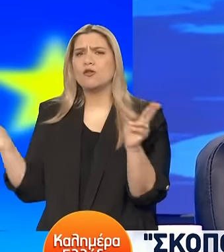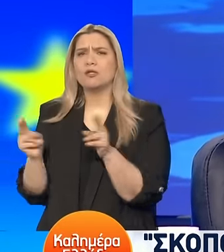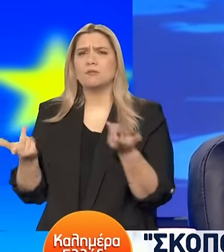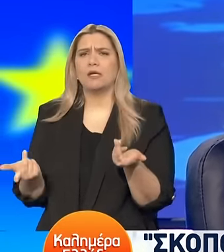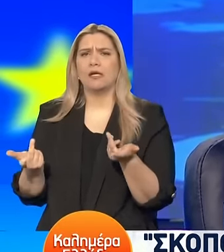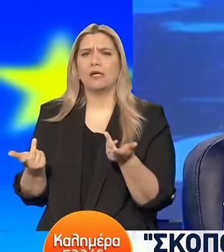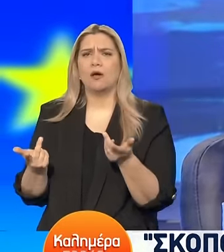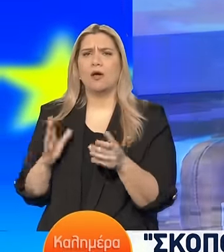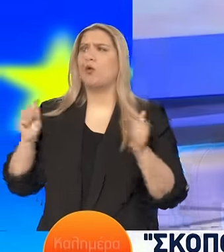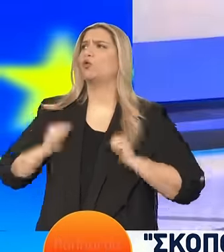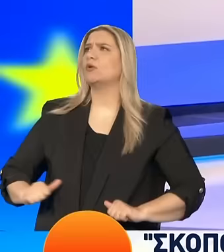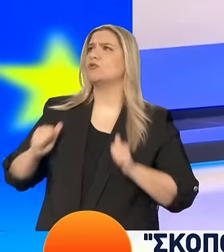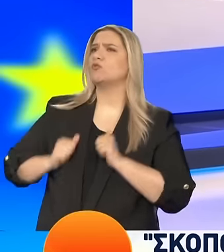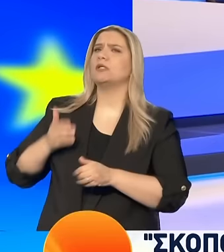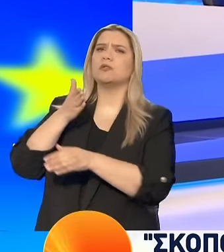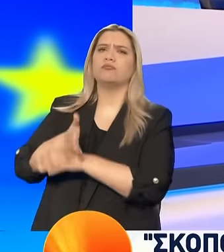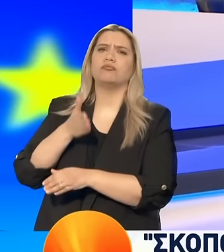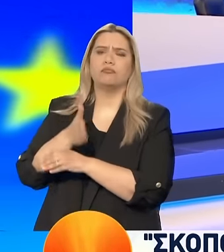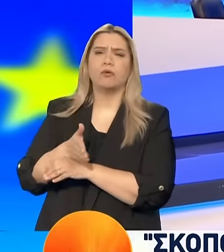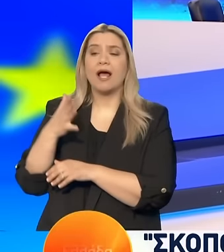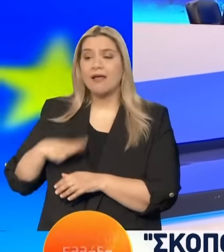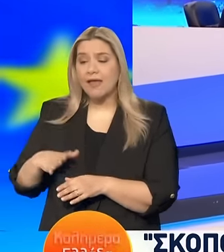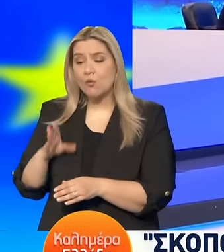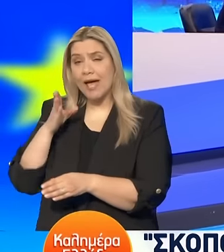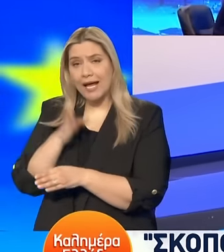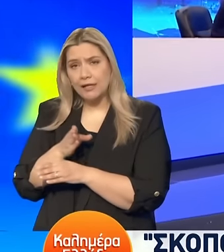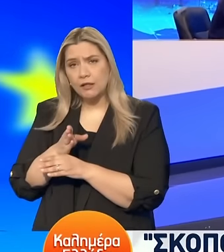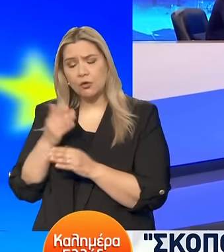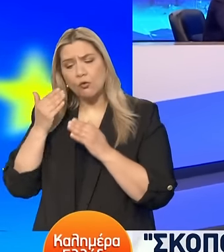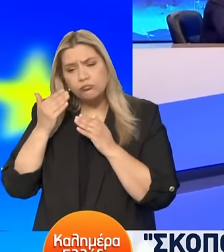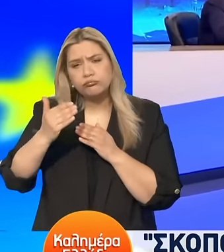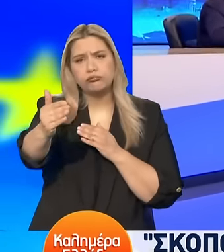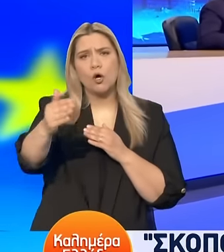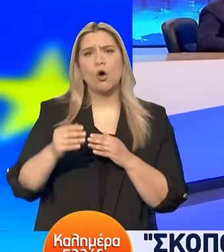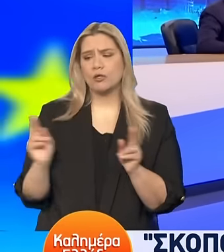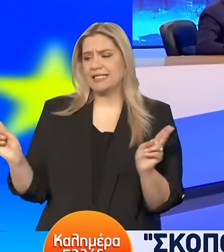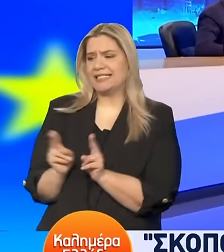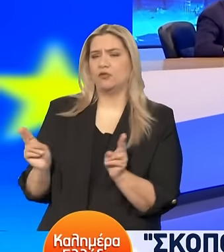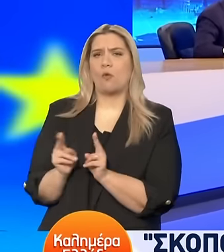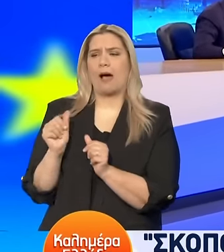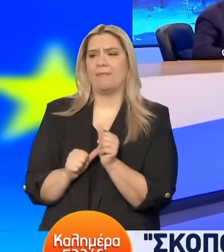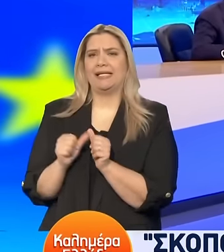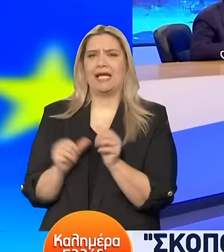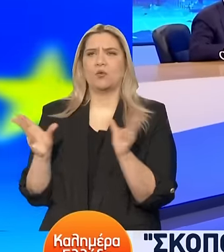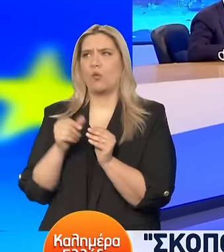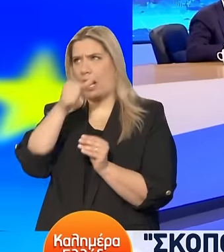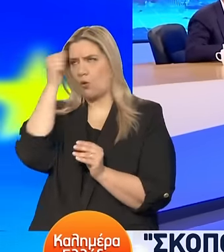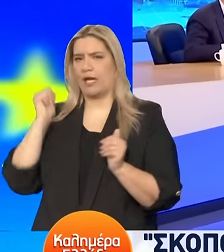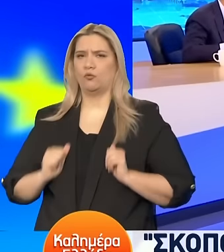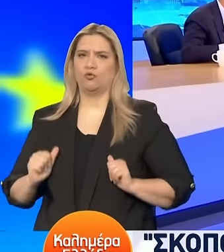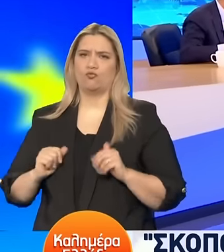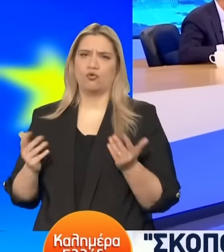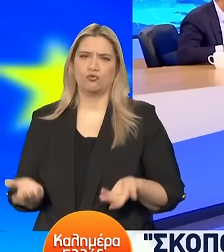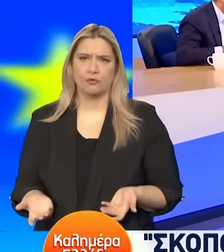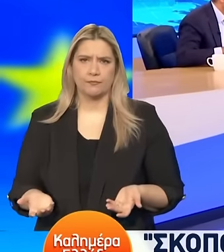περισσότερα σπίτια να διατίθενται Για μακροχρόνια μίσθωση Και όχι για βραχή χρόνια Όλα αυτά συνθέτουν ένα πλαίσιο παρεμβάσεων